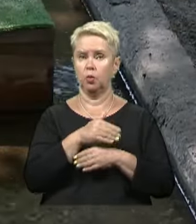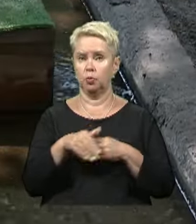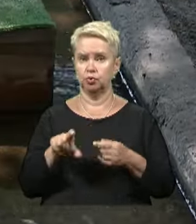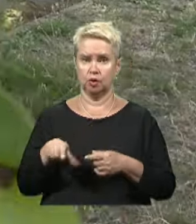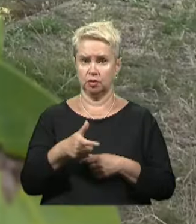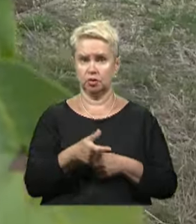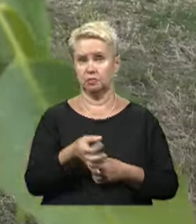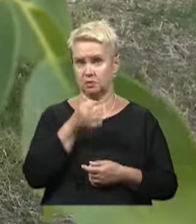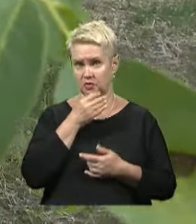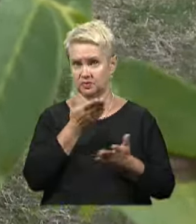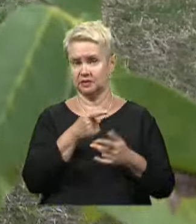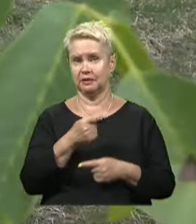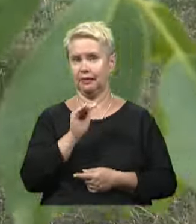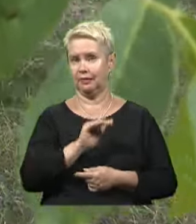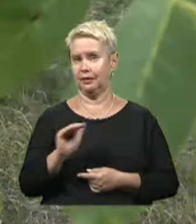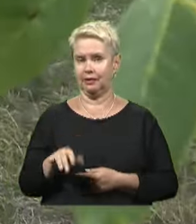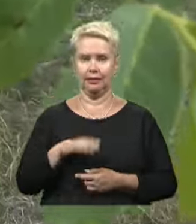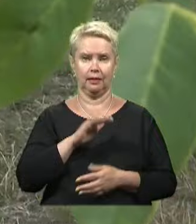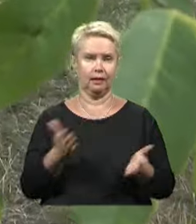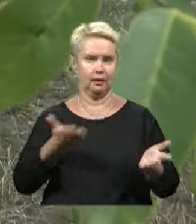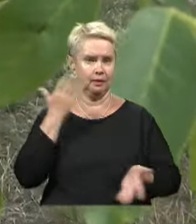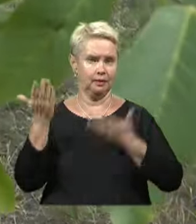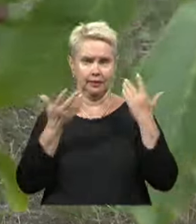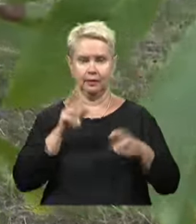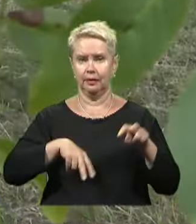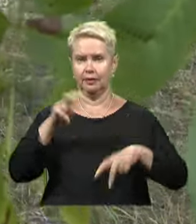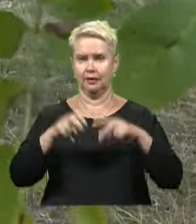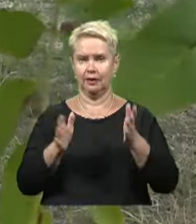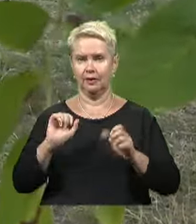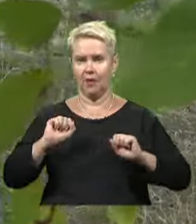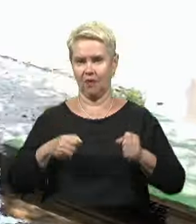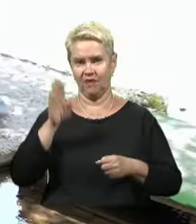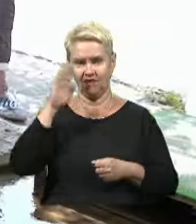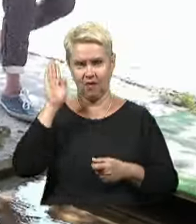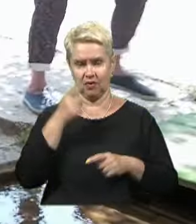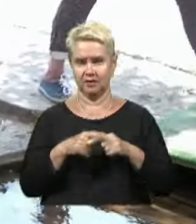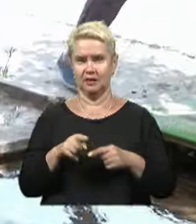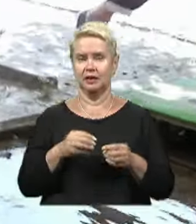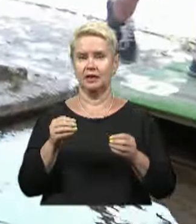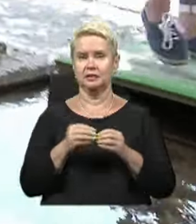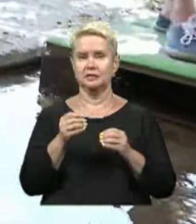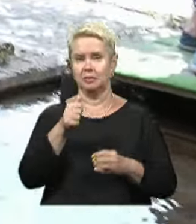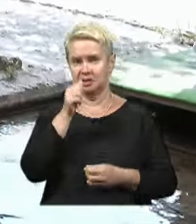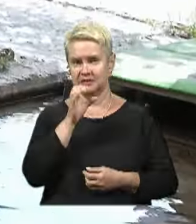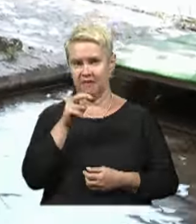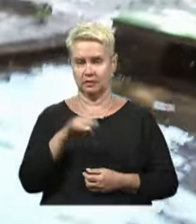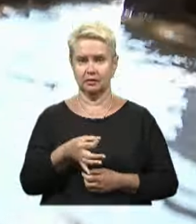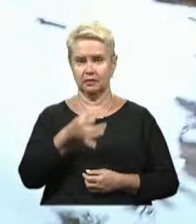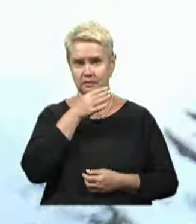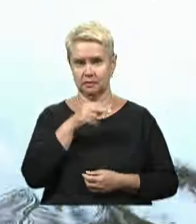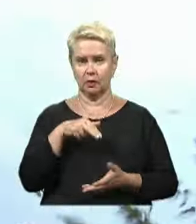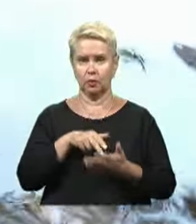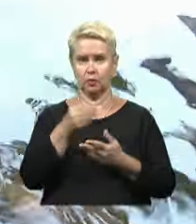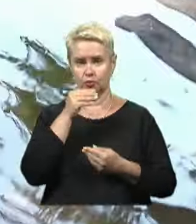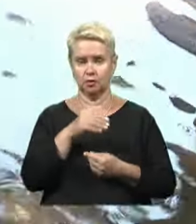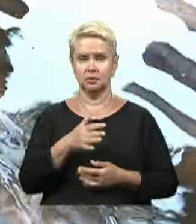річки до вподоби. Це діти. Успеку вони із задоволенням бавляться у прохолодній воді. Десятимісячний святік навіть краще навчився